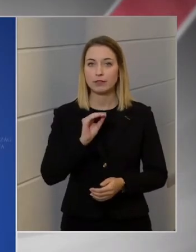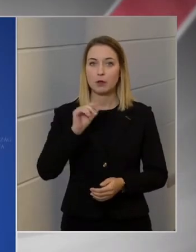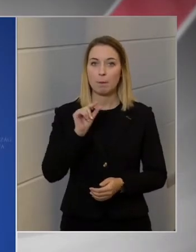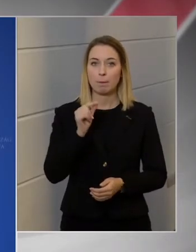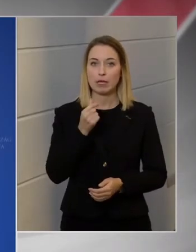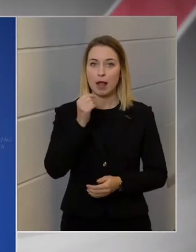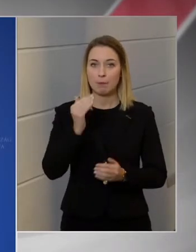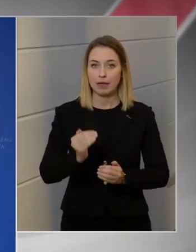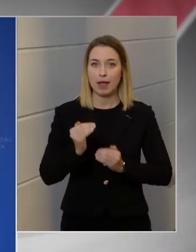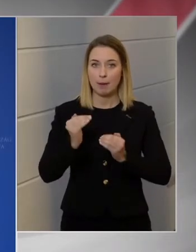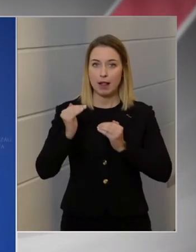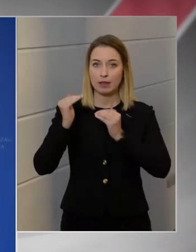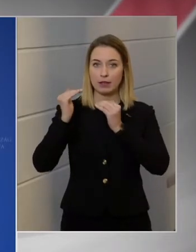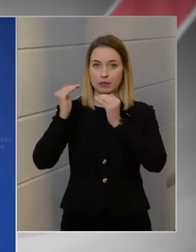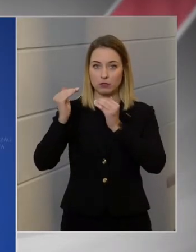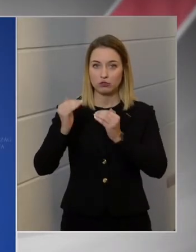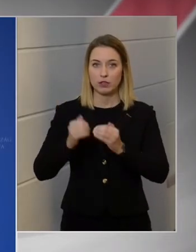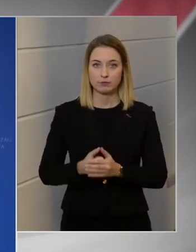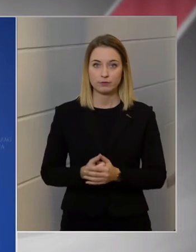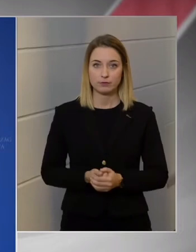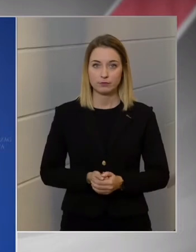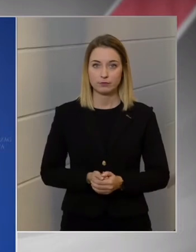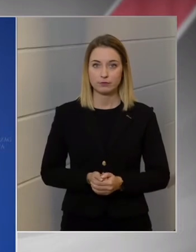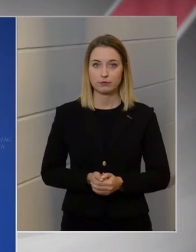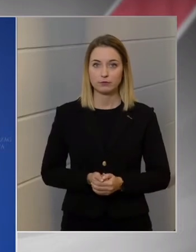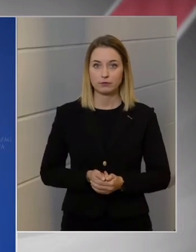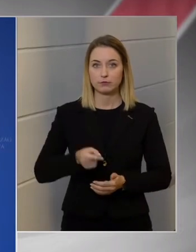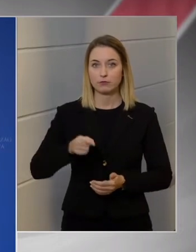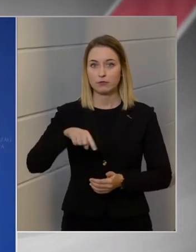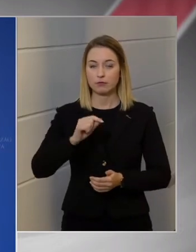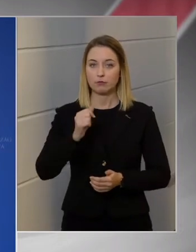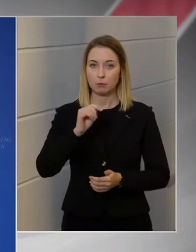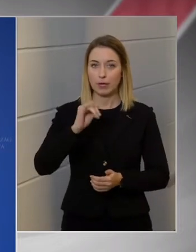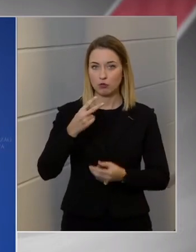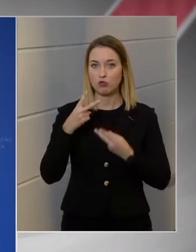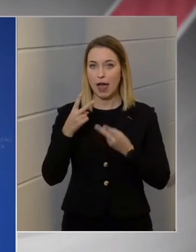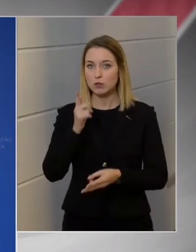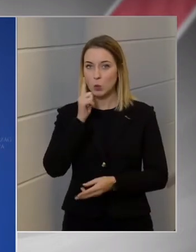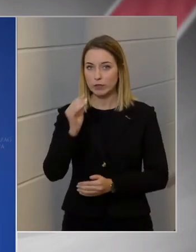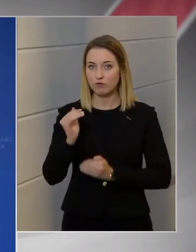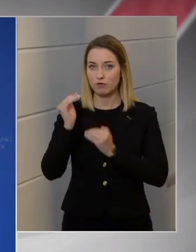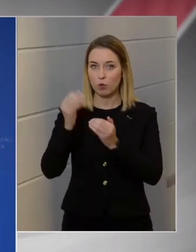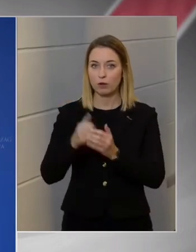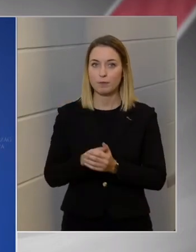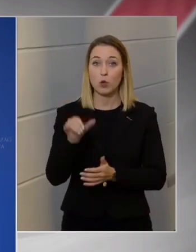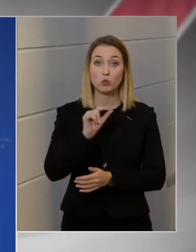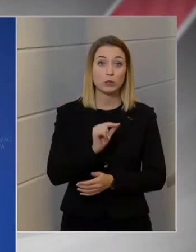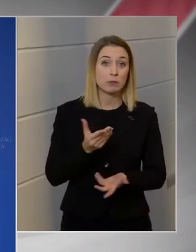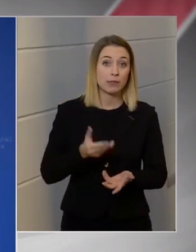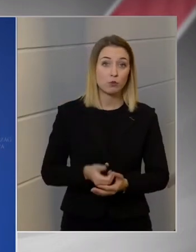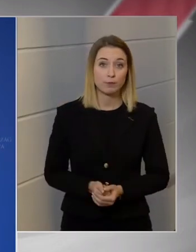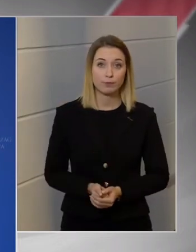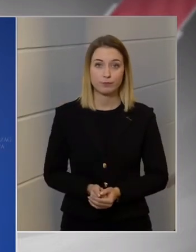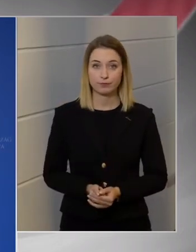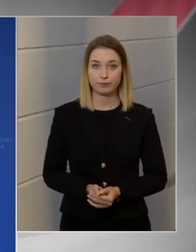minimálbér emelkedése, az ezekben a bérekben is látszódni fog. Nyugdíjminimum?